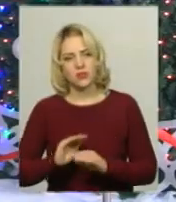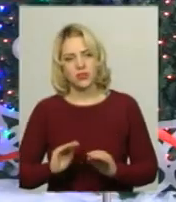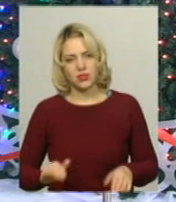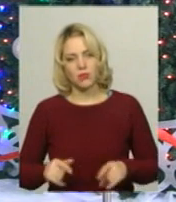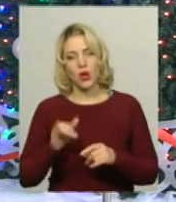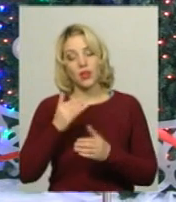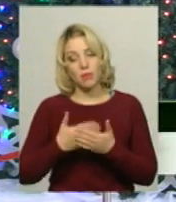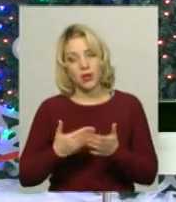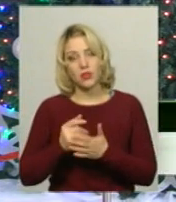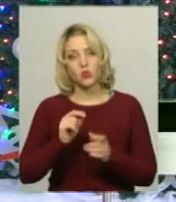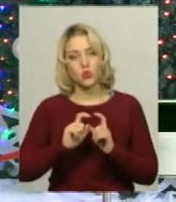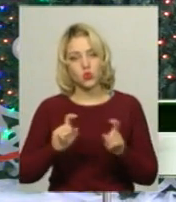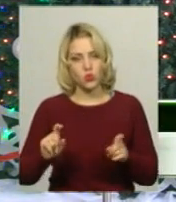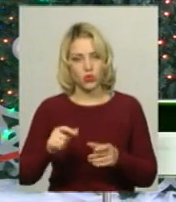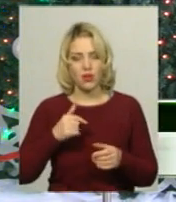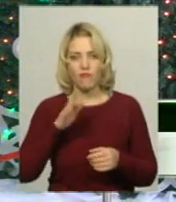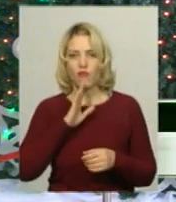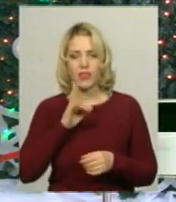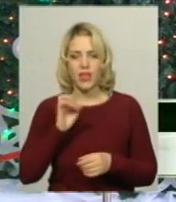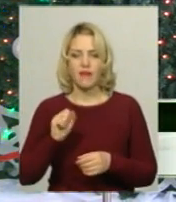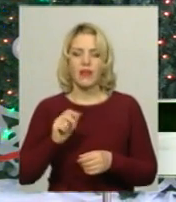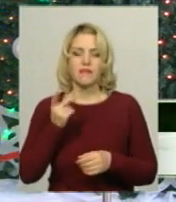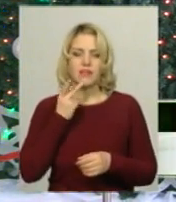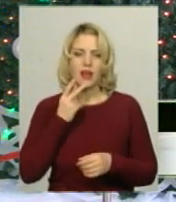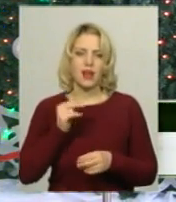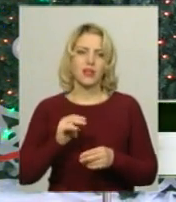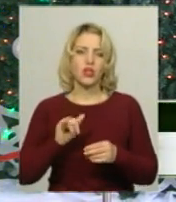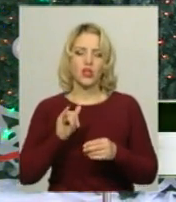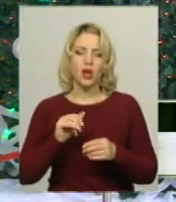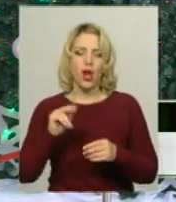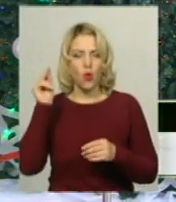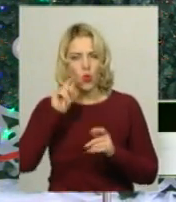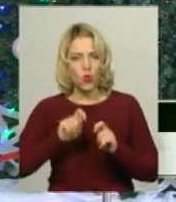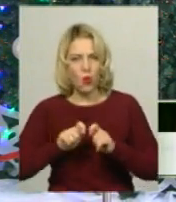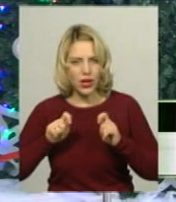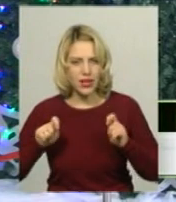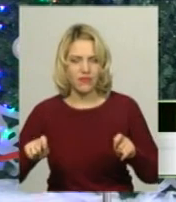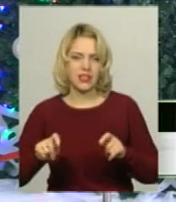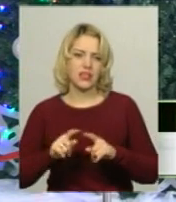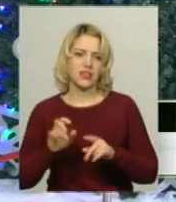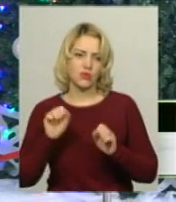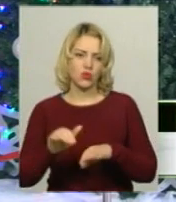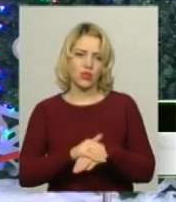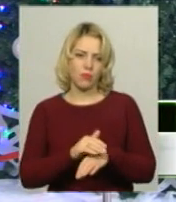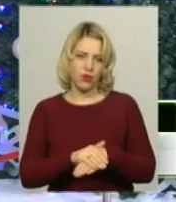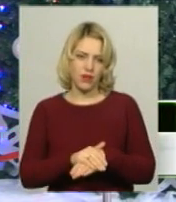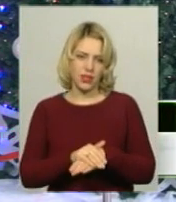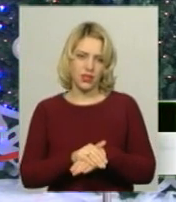В школі, наприклад, у нас взагалі постійно і уроки відкриті, і все, і можна похвалити.